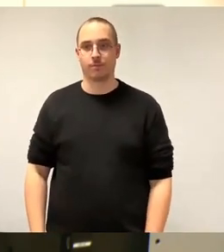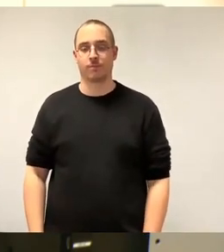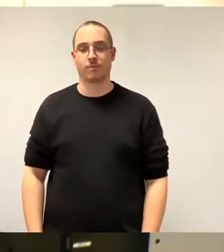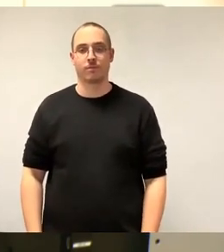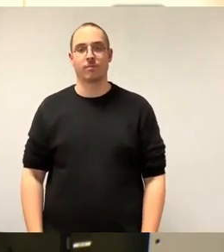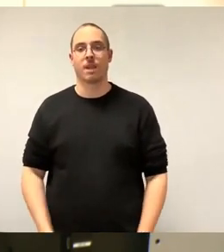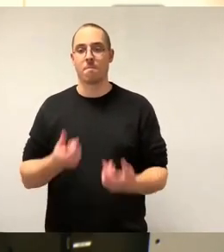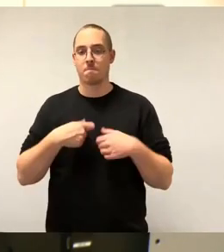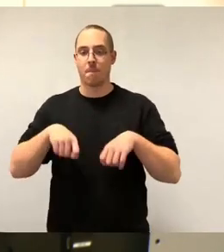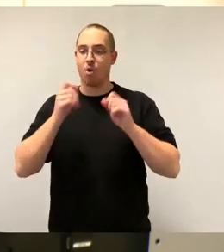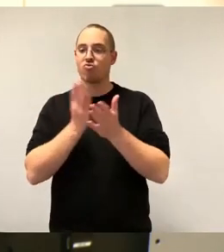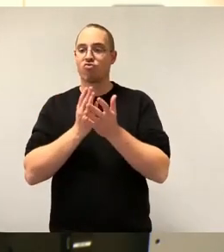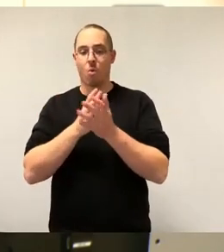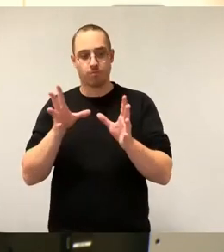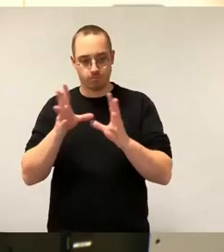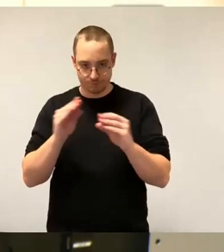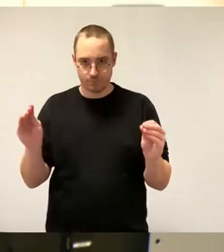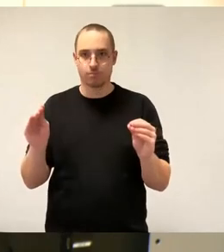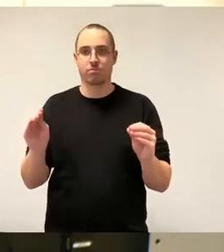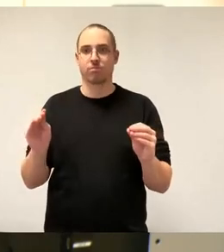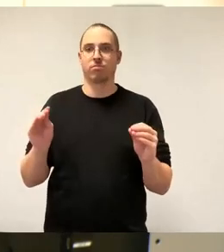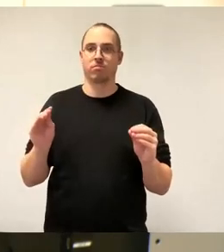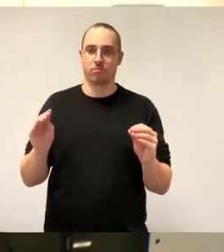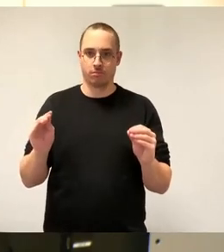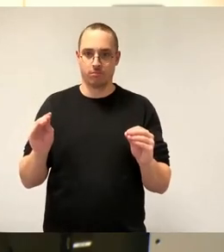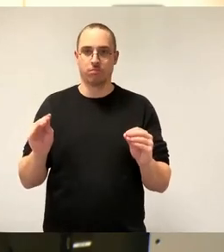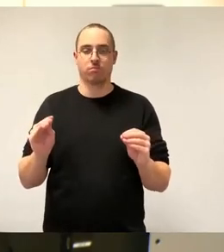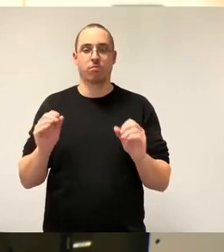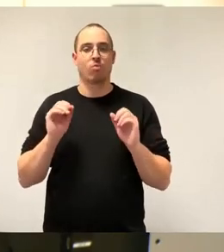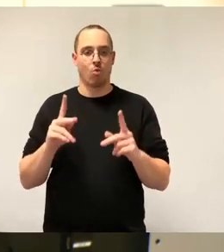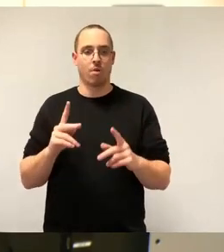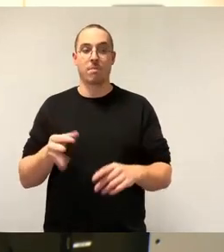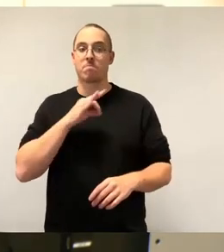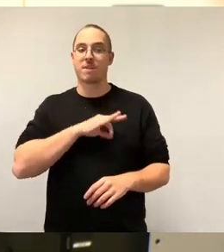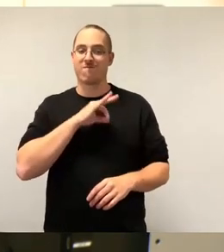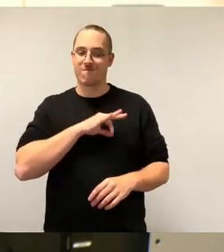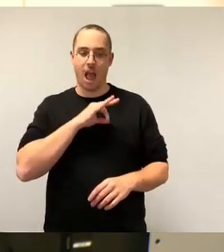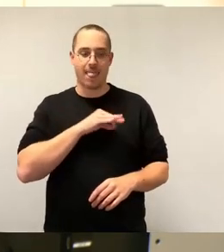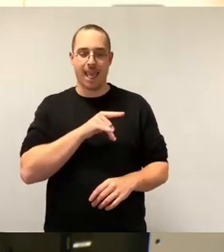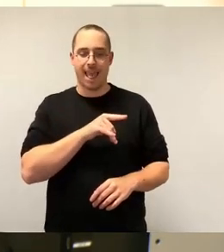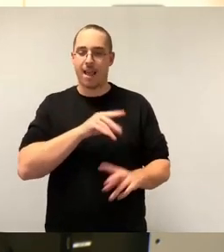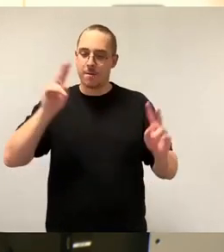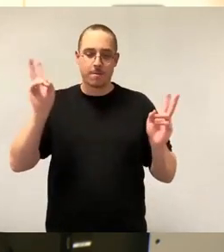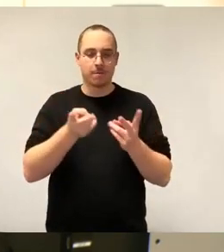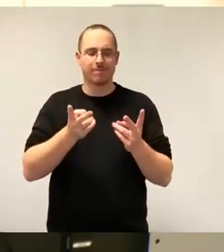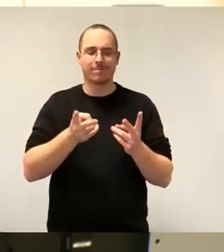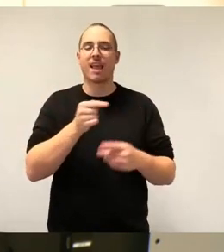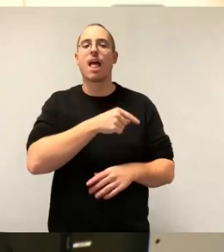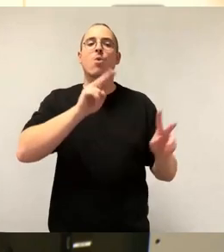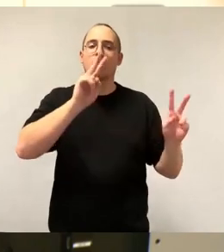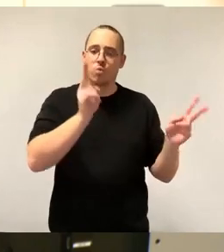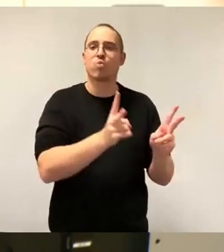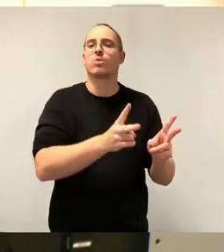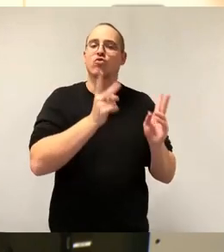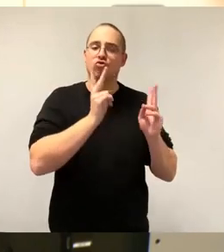übrigens nicht ganz so. Es gibt einen Rückgang von 30, 40 Prozent im privaten Wohnungsbau. Da passiert schon noch etwas, aber eben natürlich viel weniger. Und es liegt